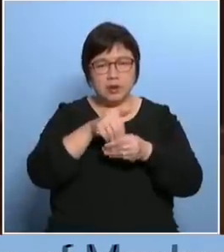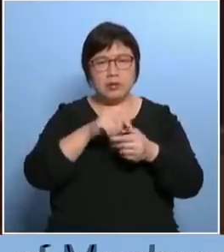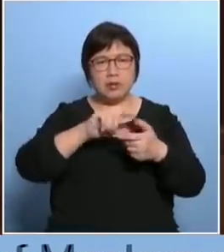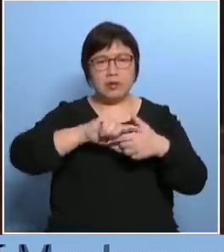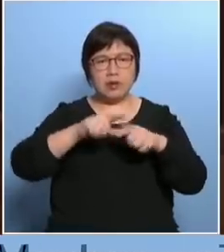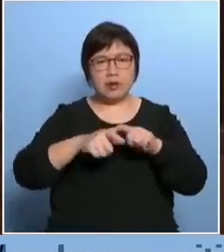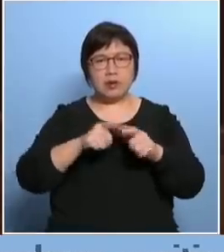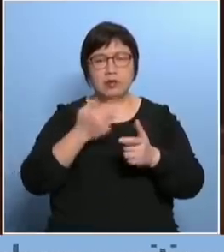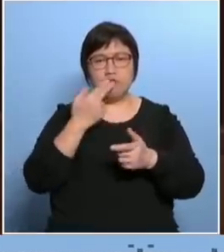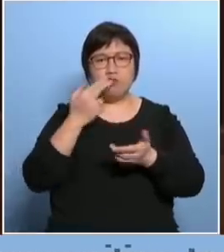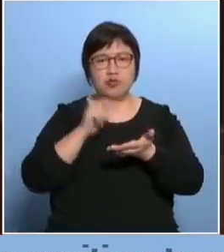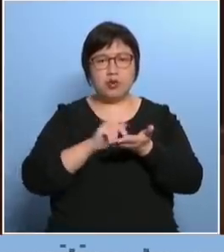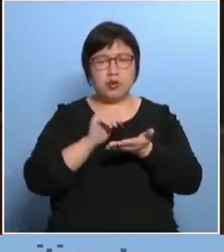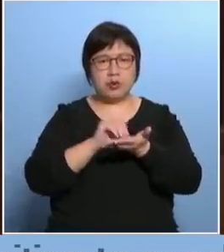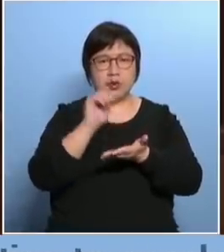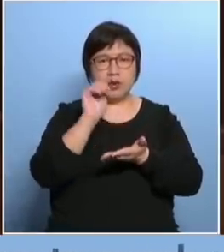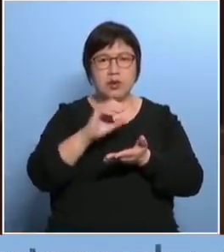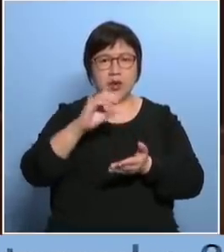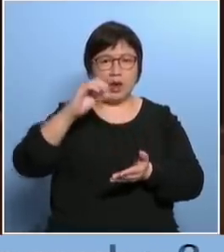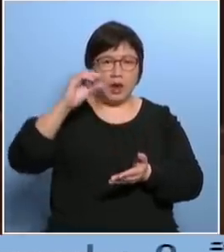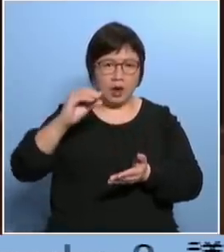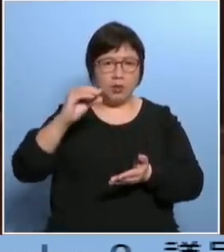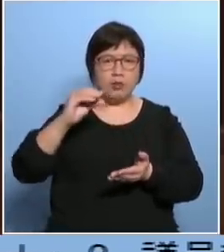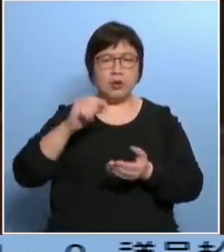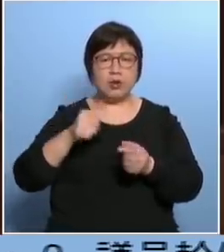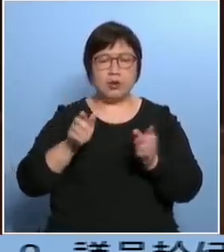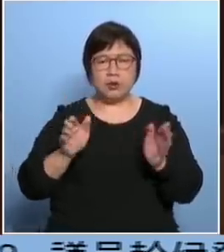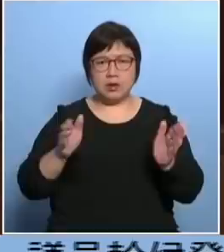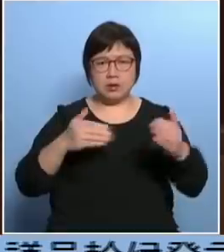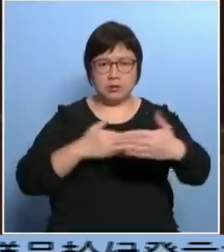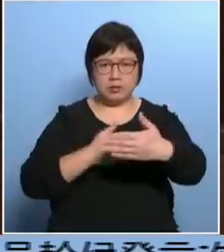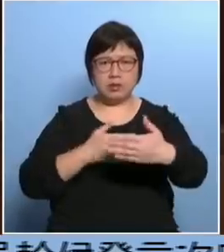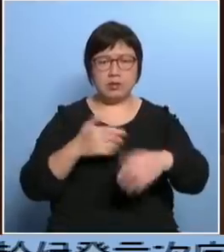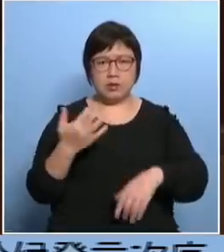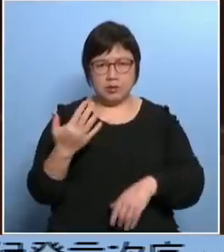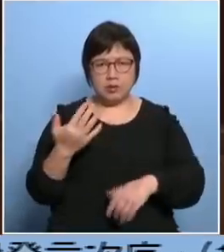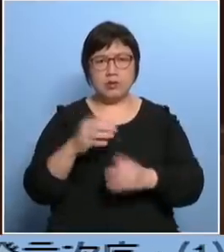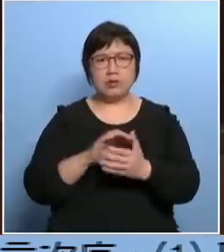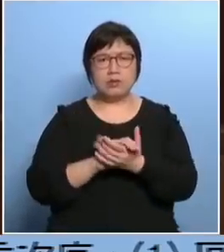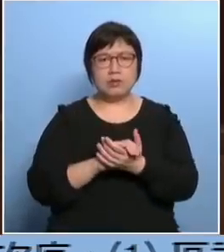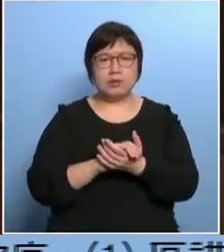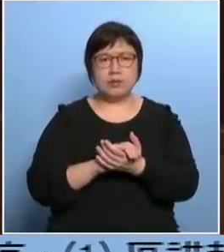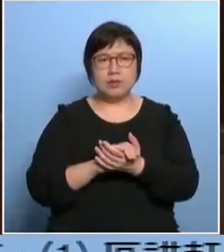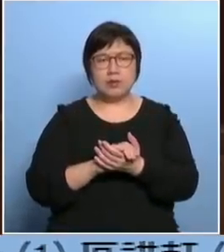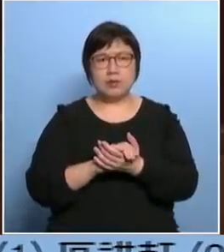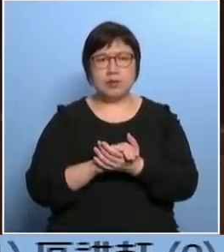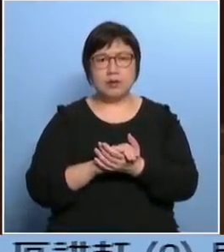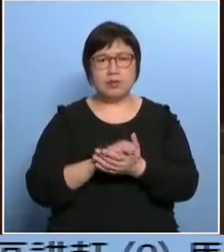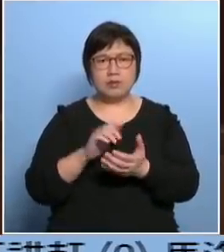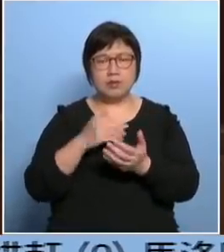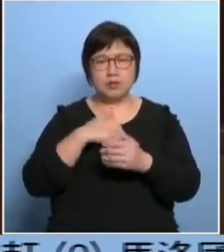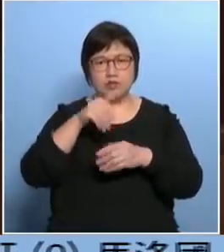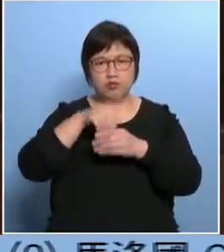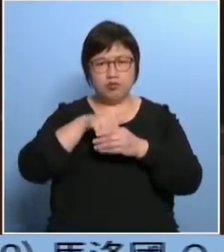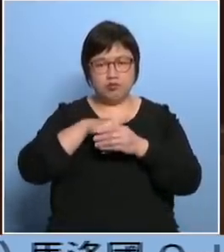投记信件的厚度和尺寸甚至就是调高在各